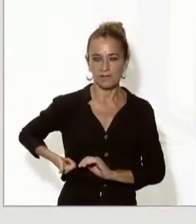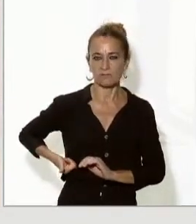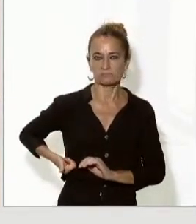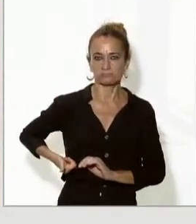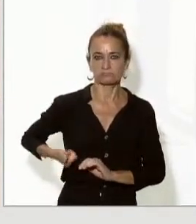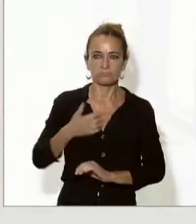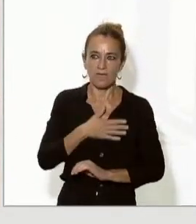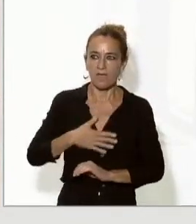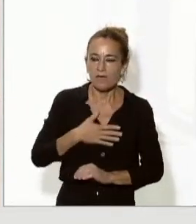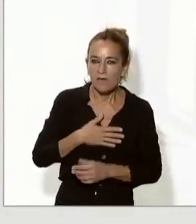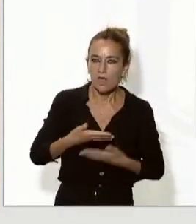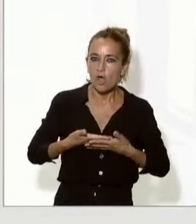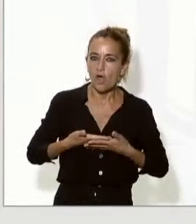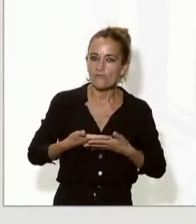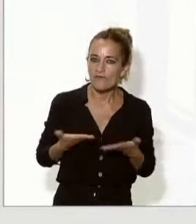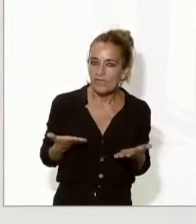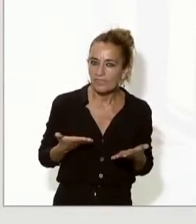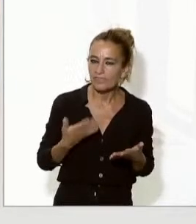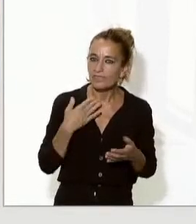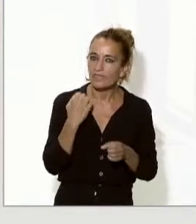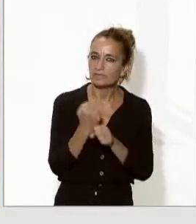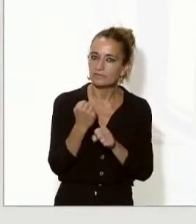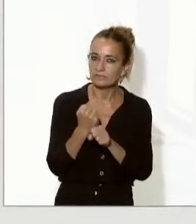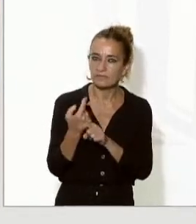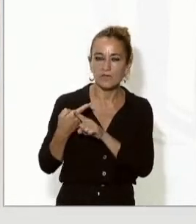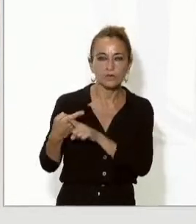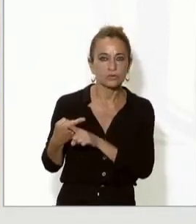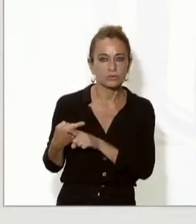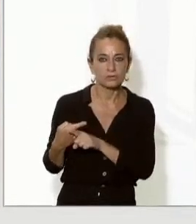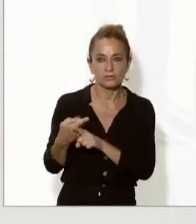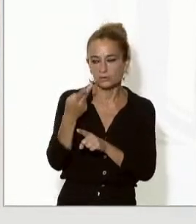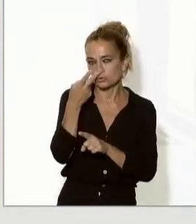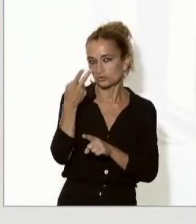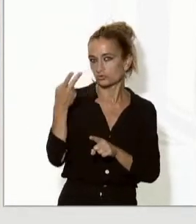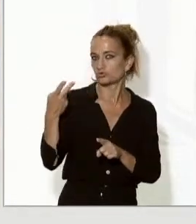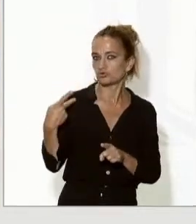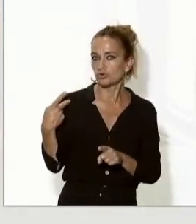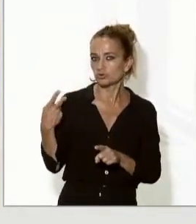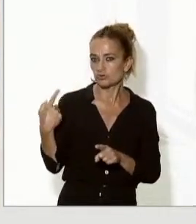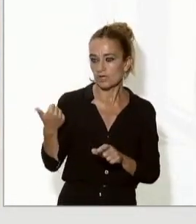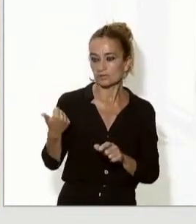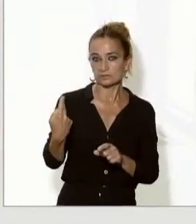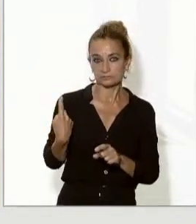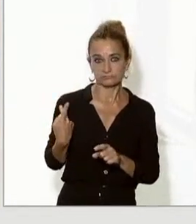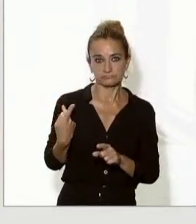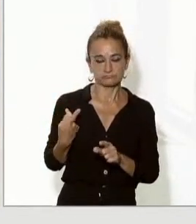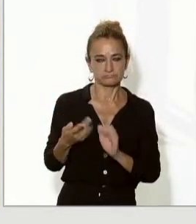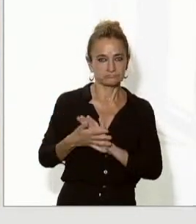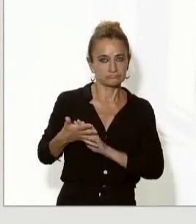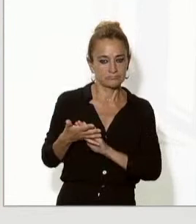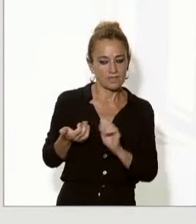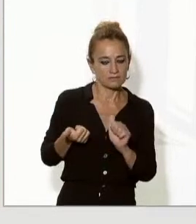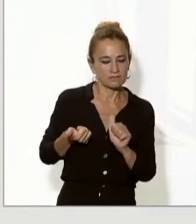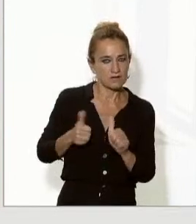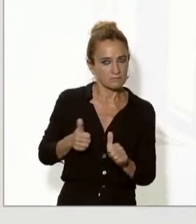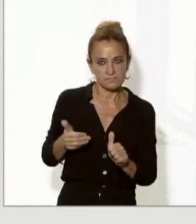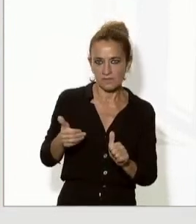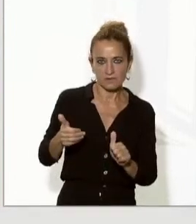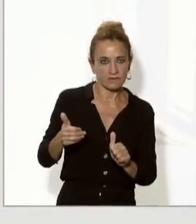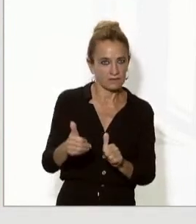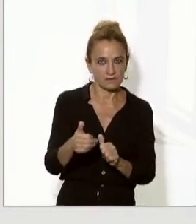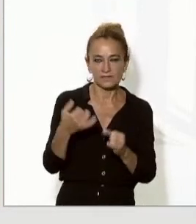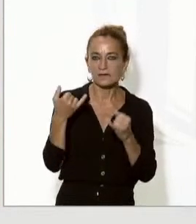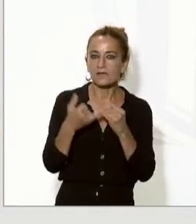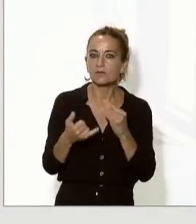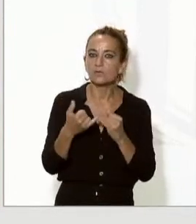de confiança, de treball compartit. Fa dos anys ens vam marcar el repte de recuperar al màxim nivell